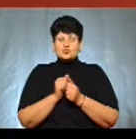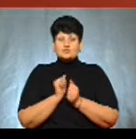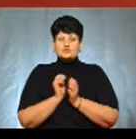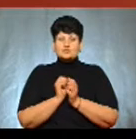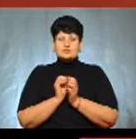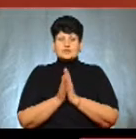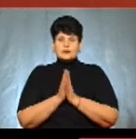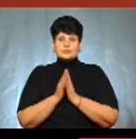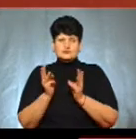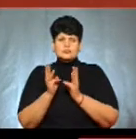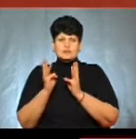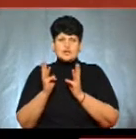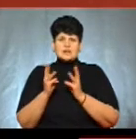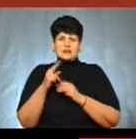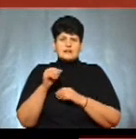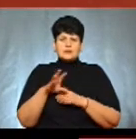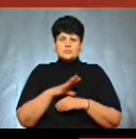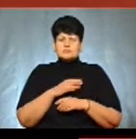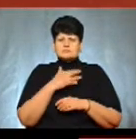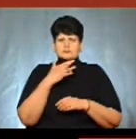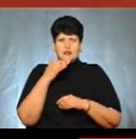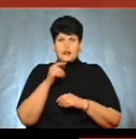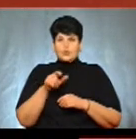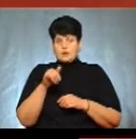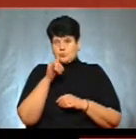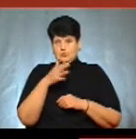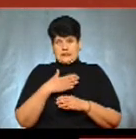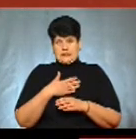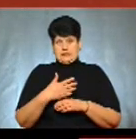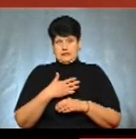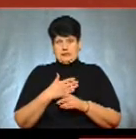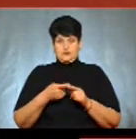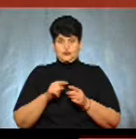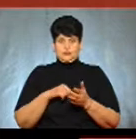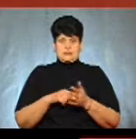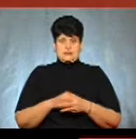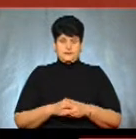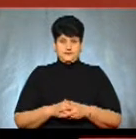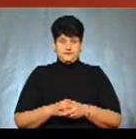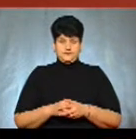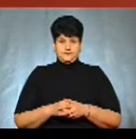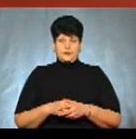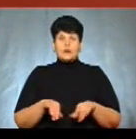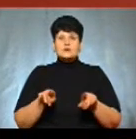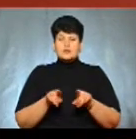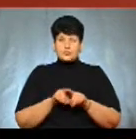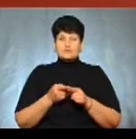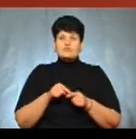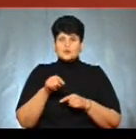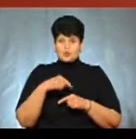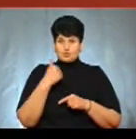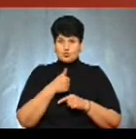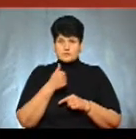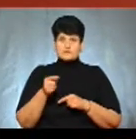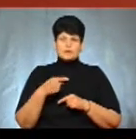сконцентровувався дим, і реально люди не могли дихати в цьому місті. Так само і в цьому році.